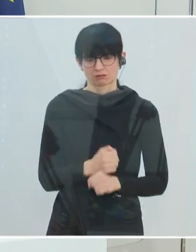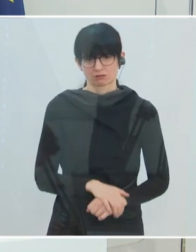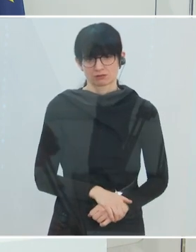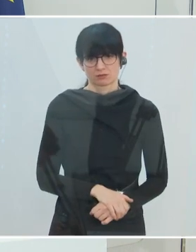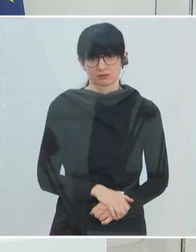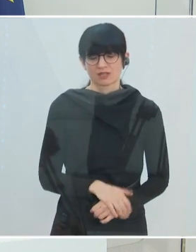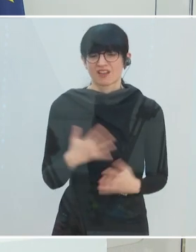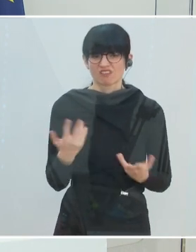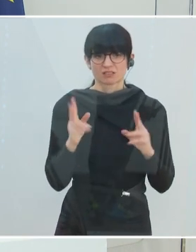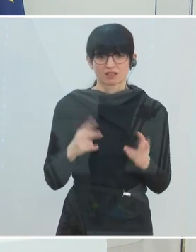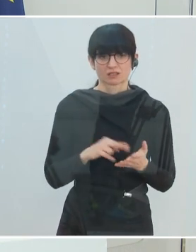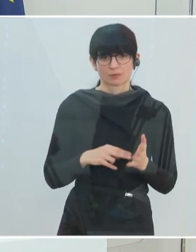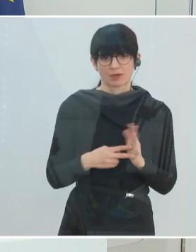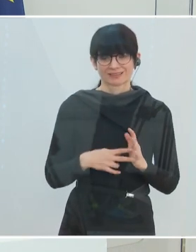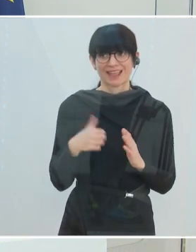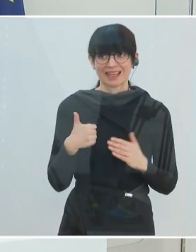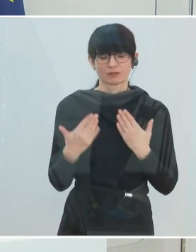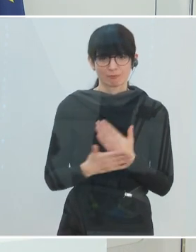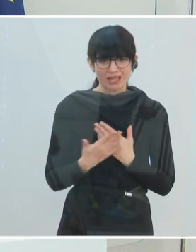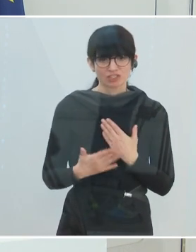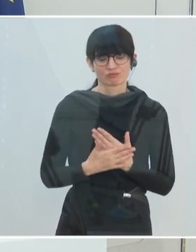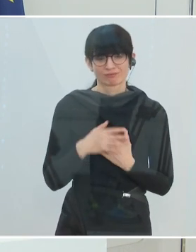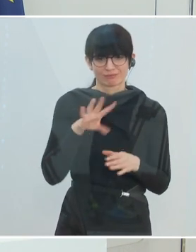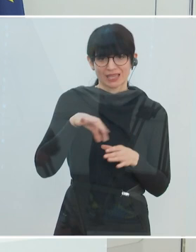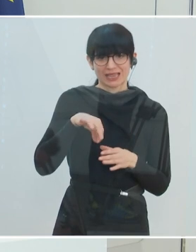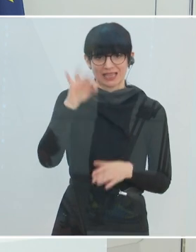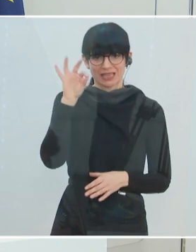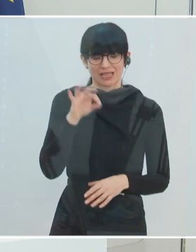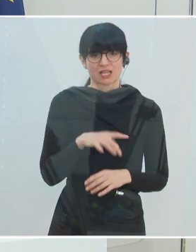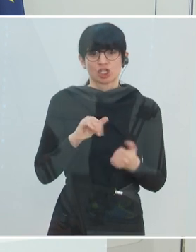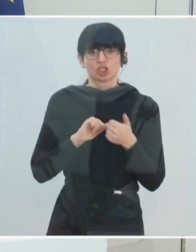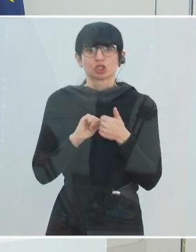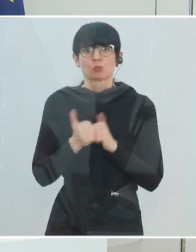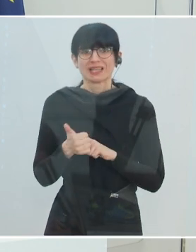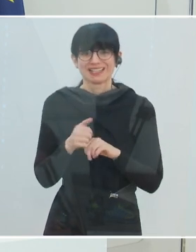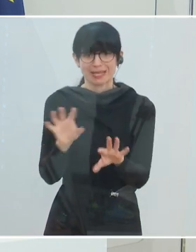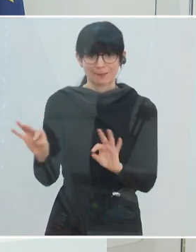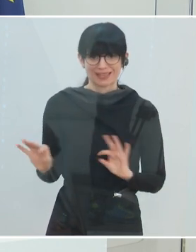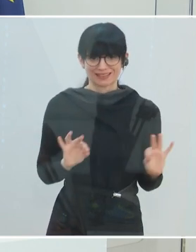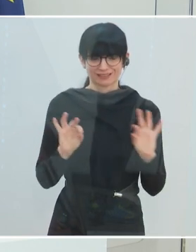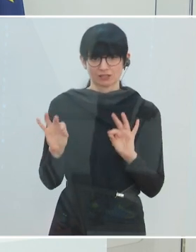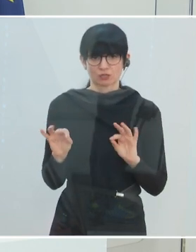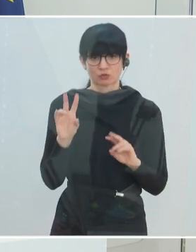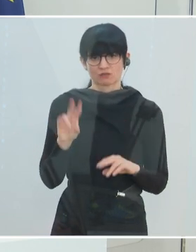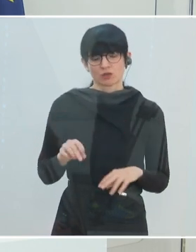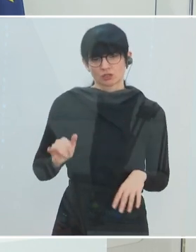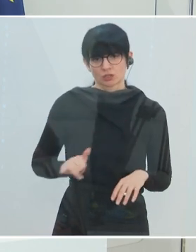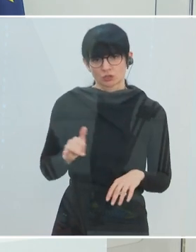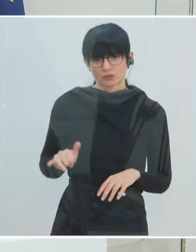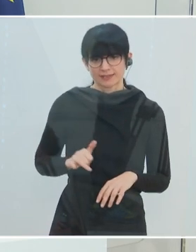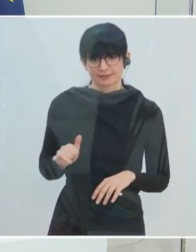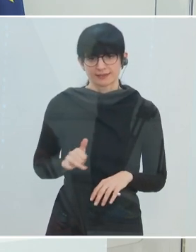angehen. Ich nehme ein Beispiel heraus und das ist die sportliche Betätigung von Jugendlichen